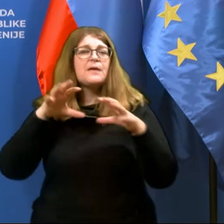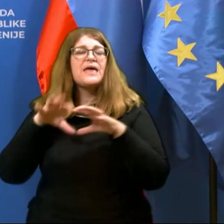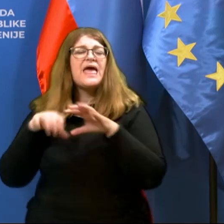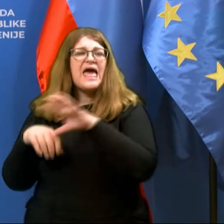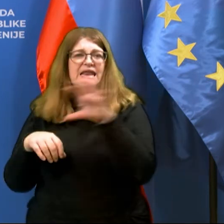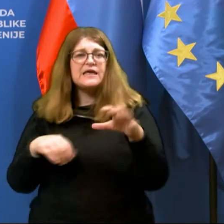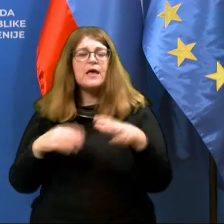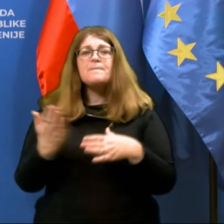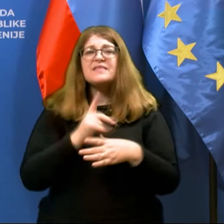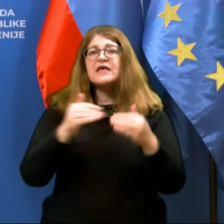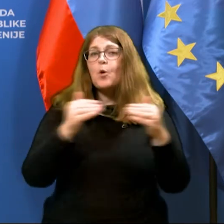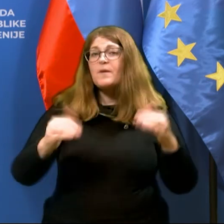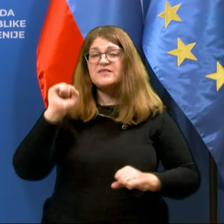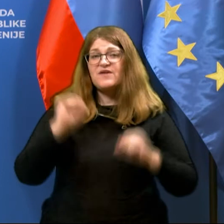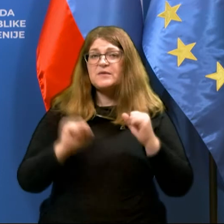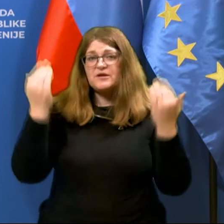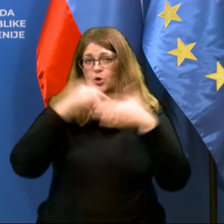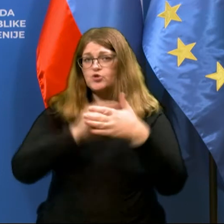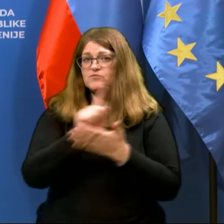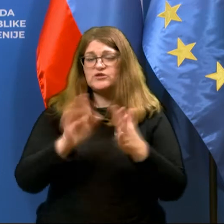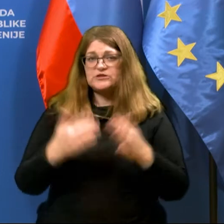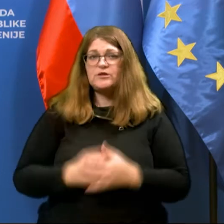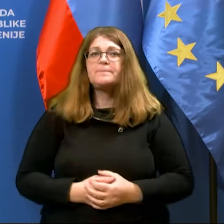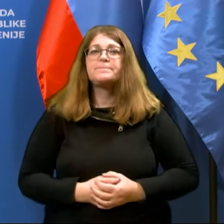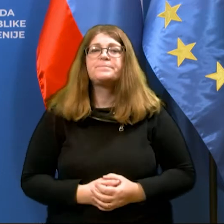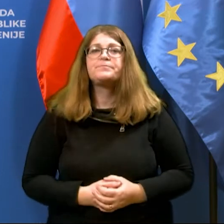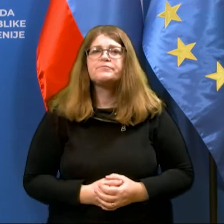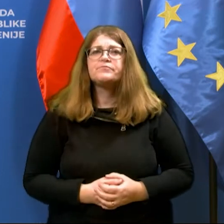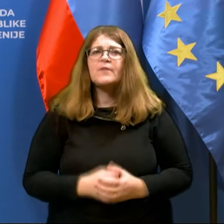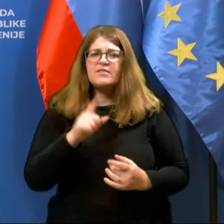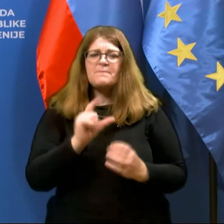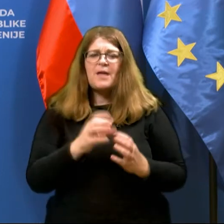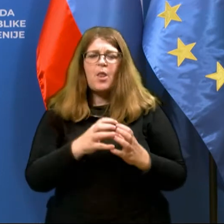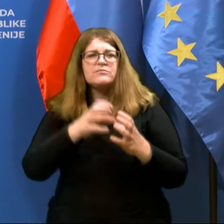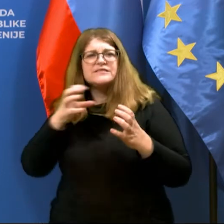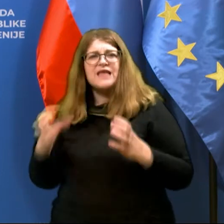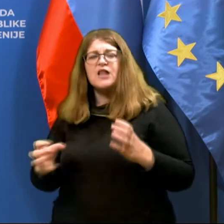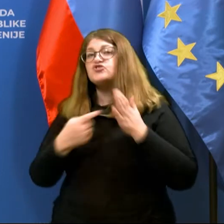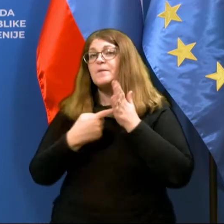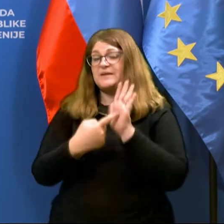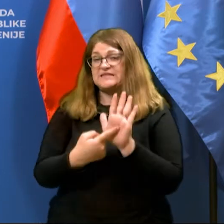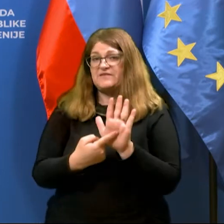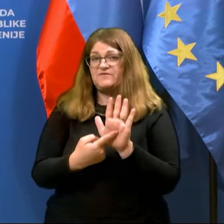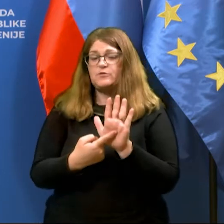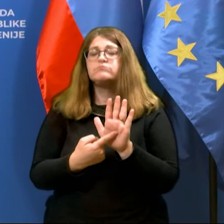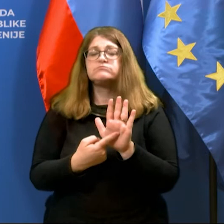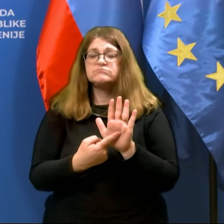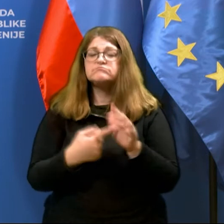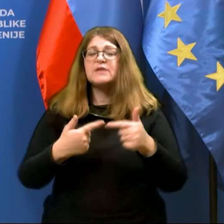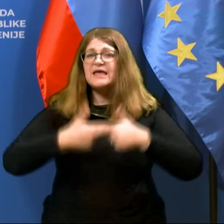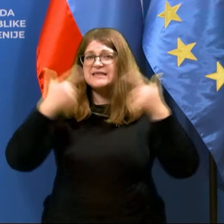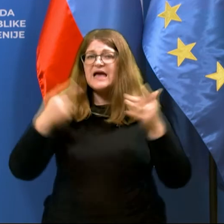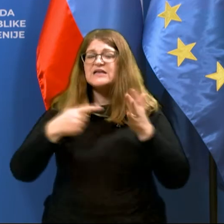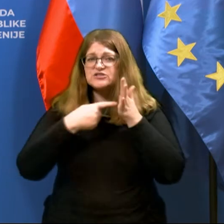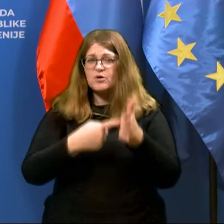med enko pa omejitev givanja v nočnem času ni. Torej, ta malo daljša predstavitev jasno kaže,